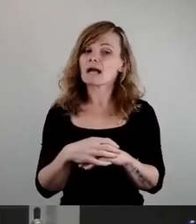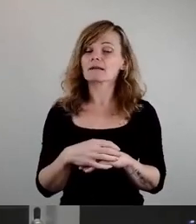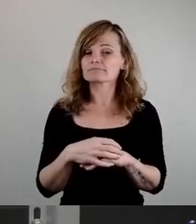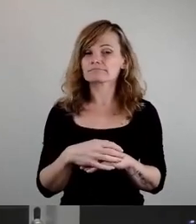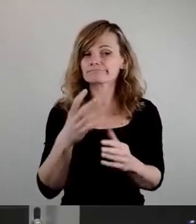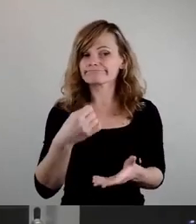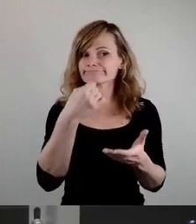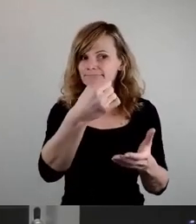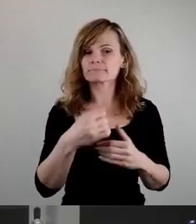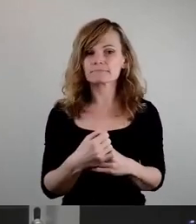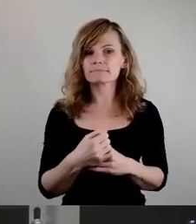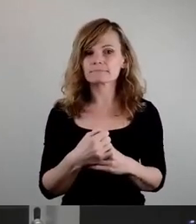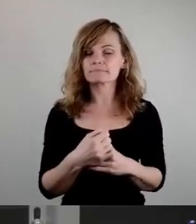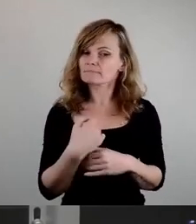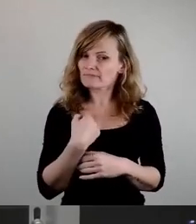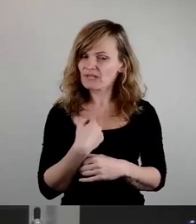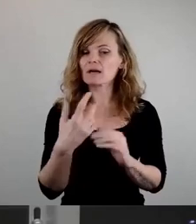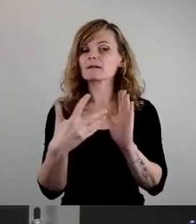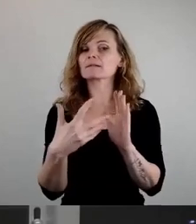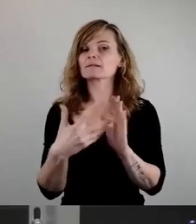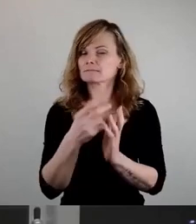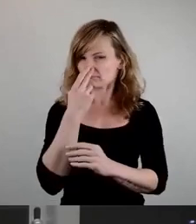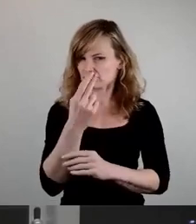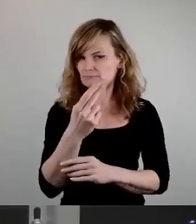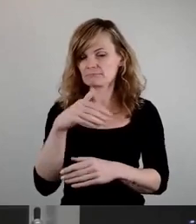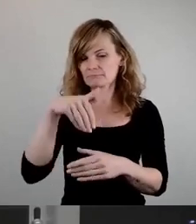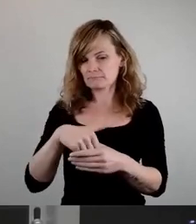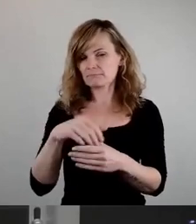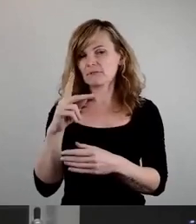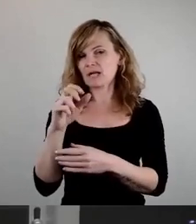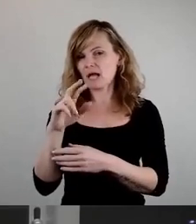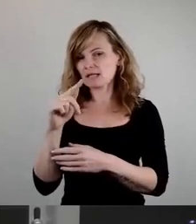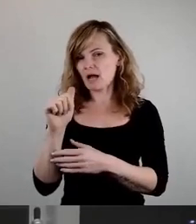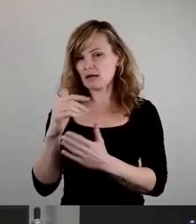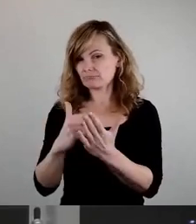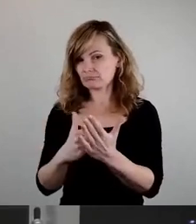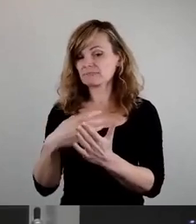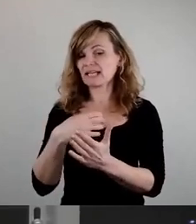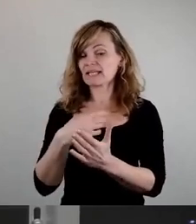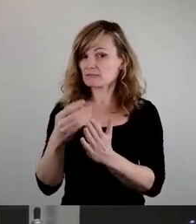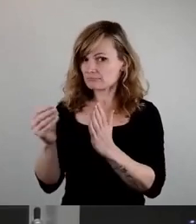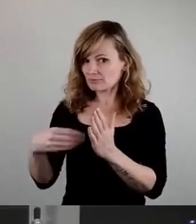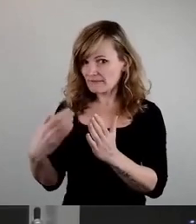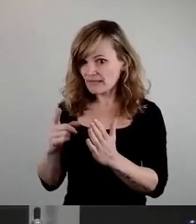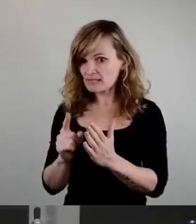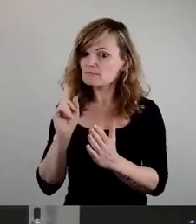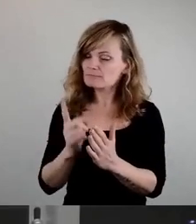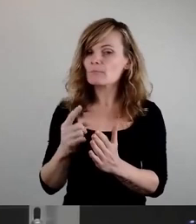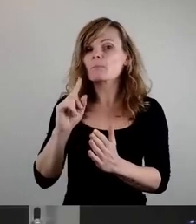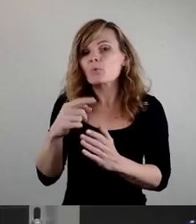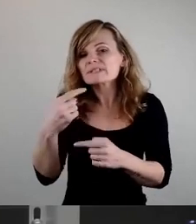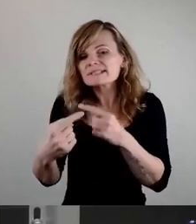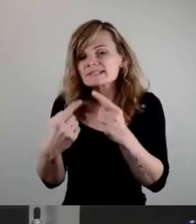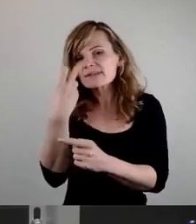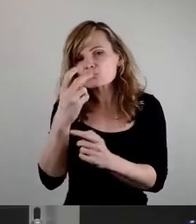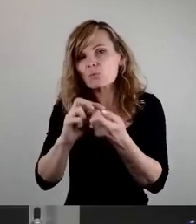dann müssen wir auch darauf achten, dass das, was in der Charta steht, das, Dresden unterschrieben hat, dass das wenigstens ansatzweise umgesetzt